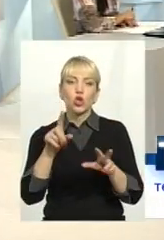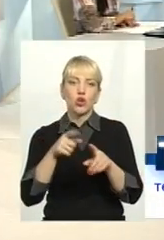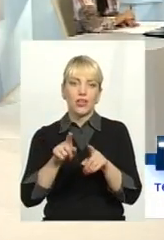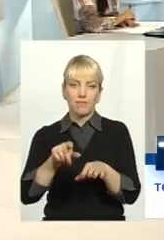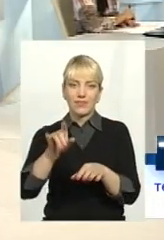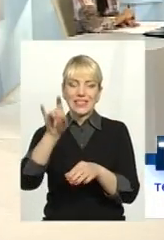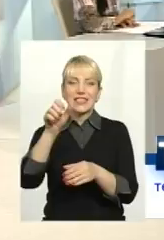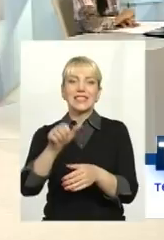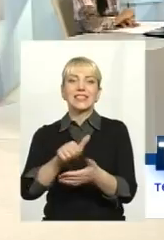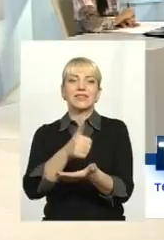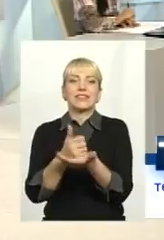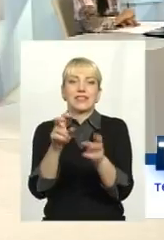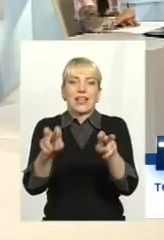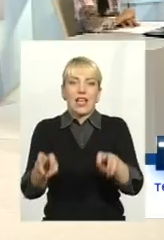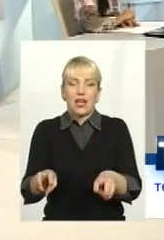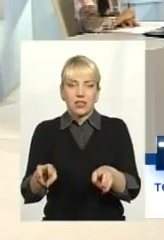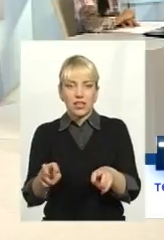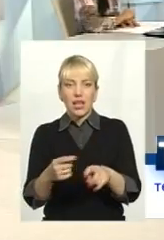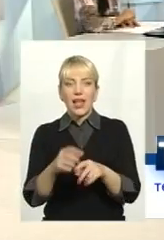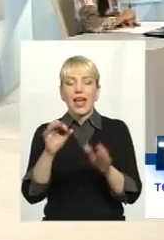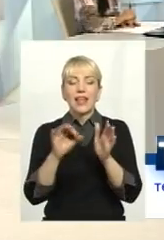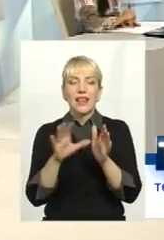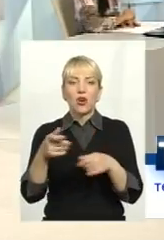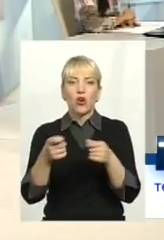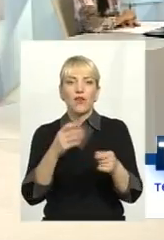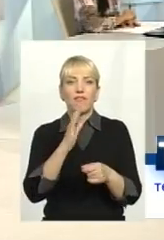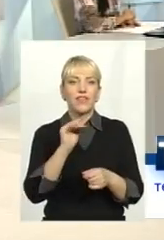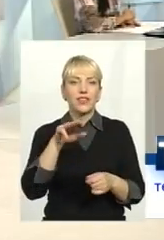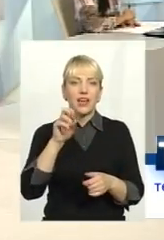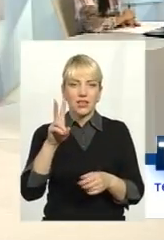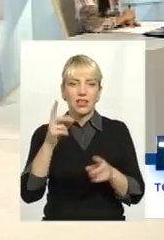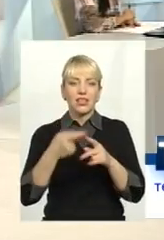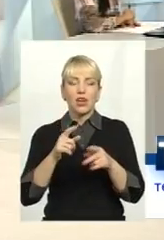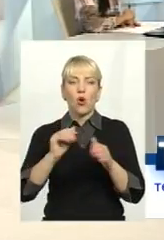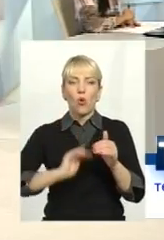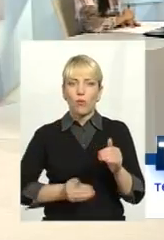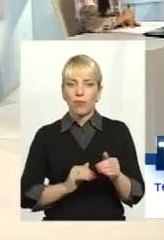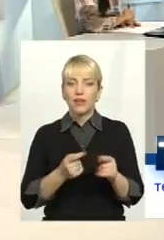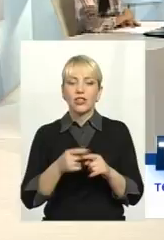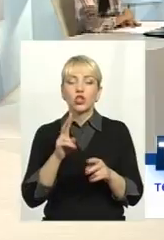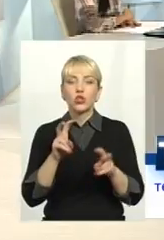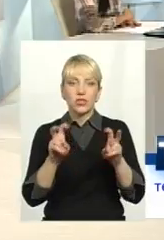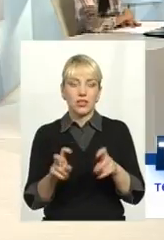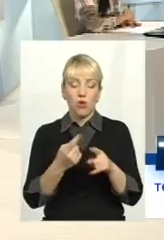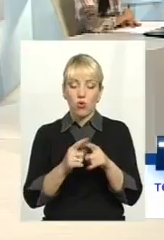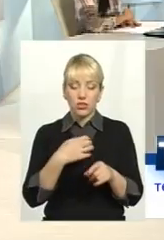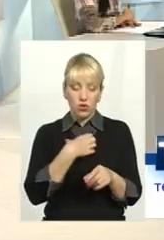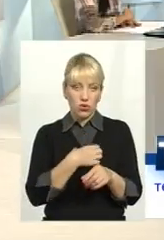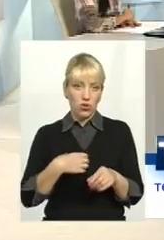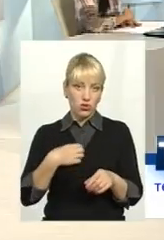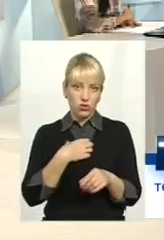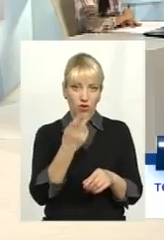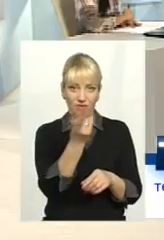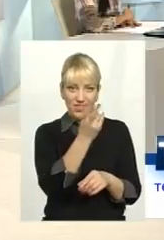І енергоринок, і відповідна компанія «Детек», яка сидить на інших потоках енергетичних. Ось основні бенефіціари.